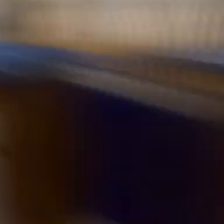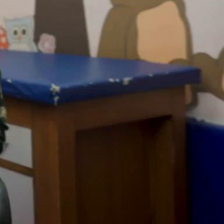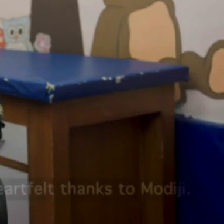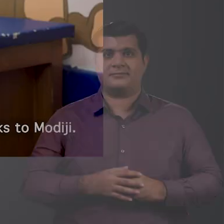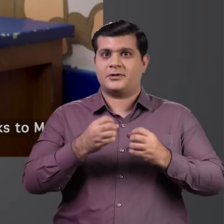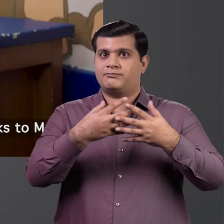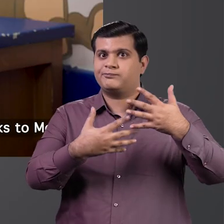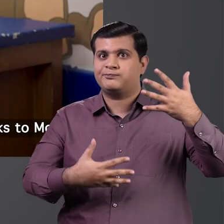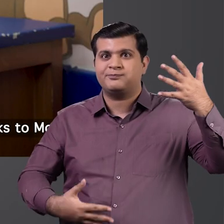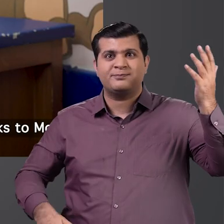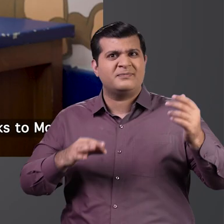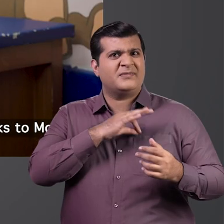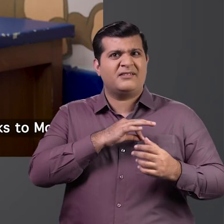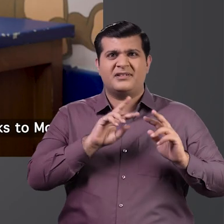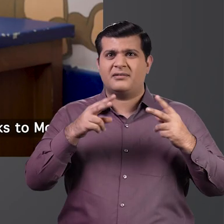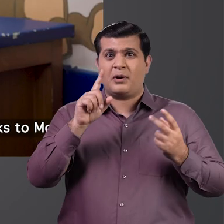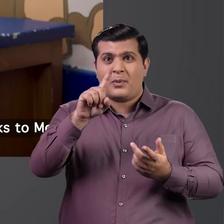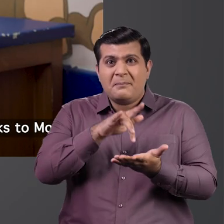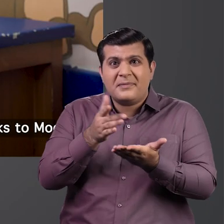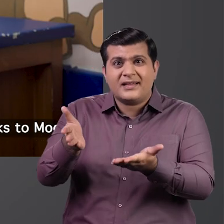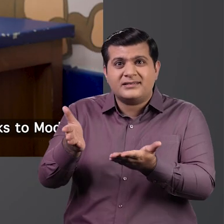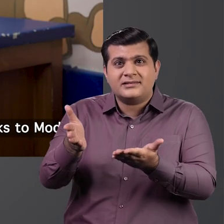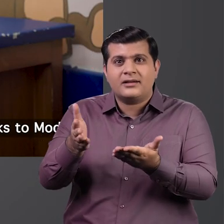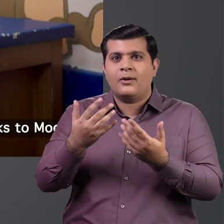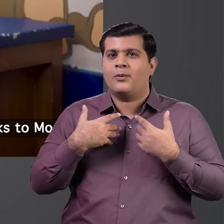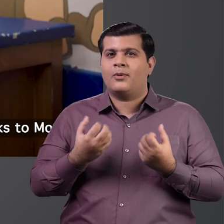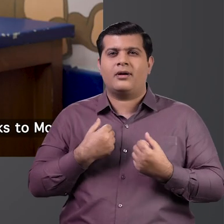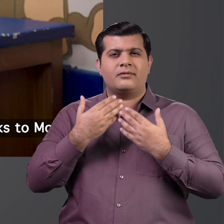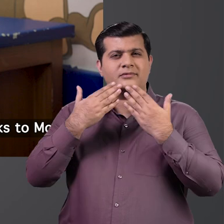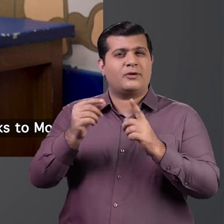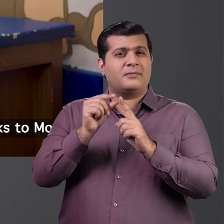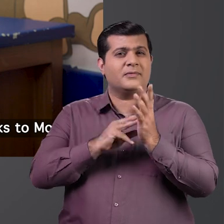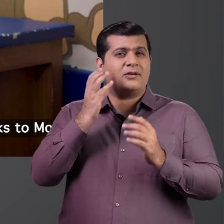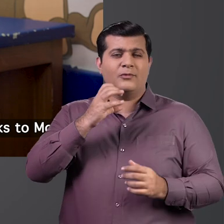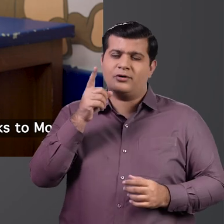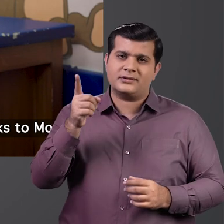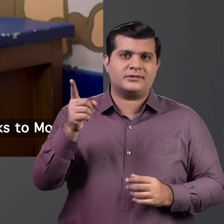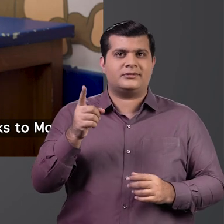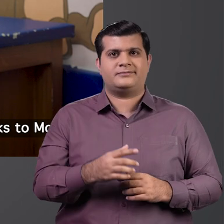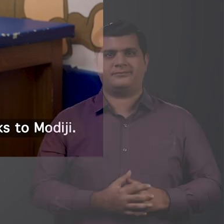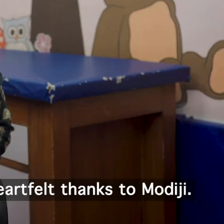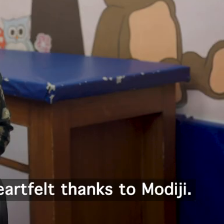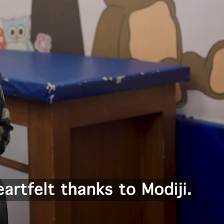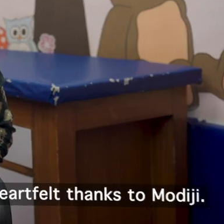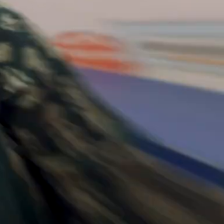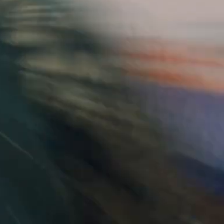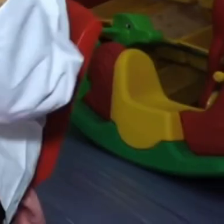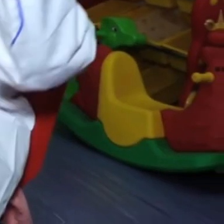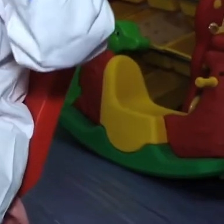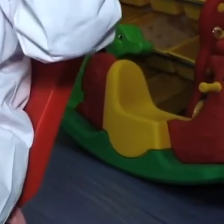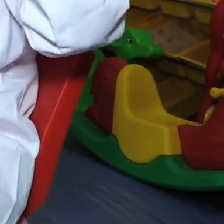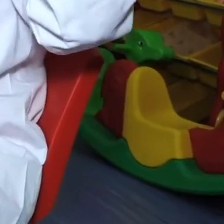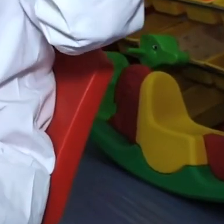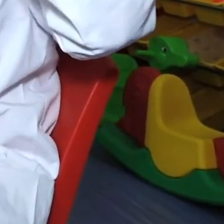इतनी सारी सुभिधाएं एक जगह पर प्राप्त कराने के लिए मैं मोधी जी को दिल से धन्यवाद देरती हूँ